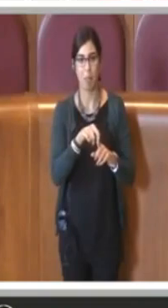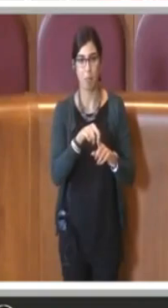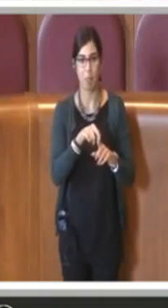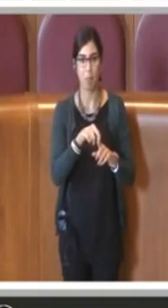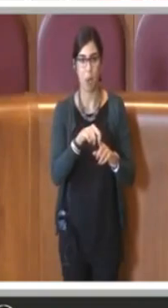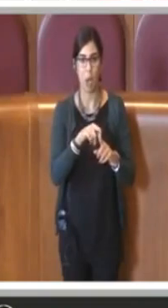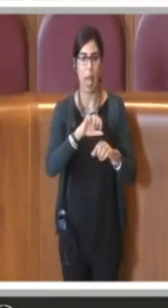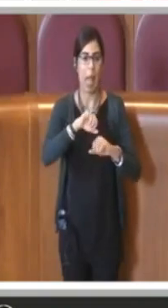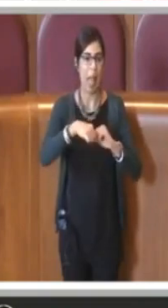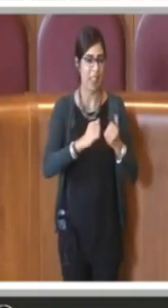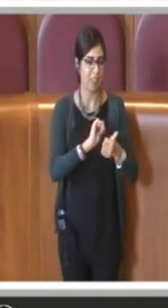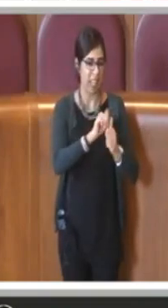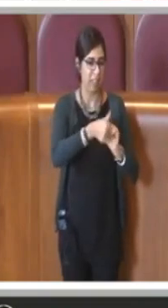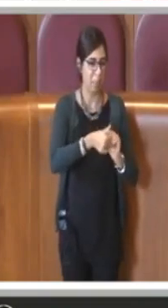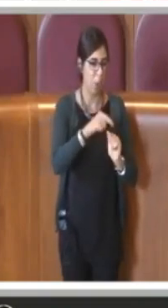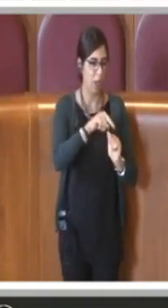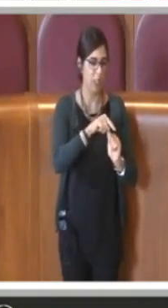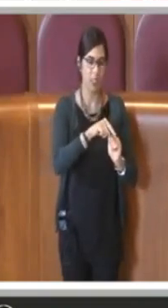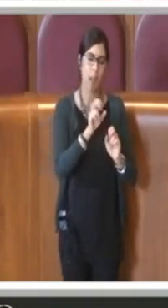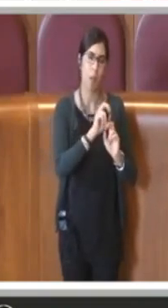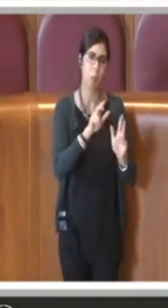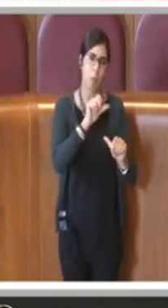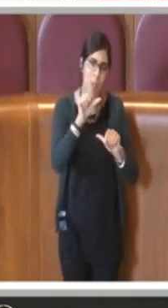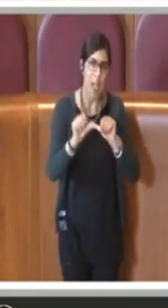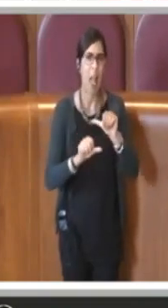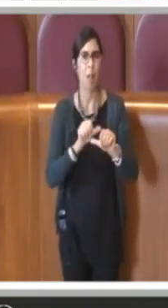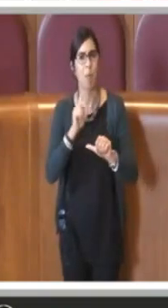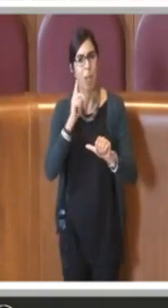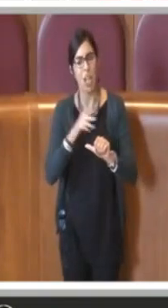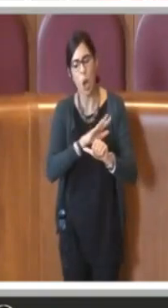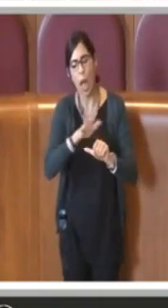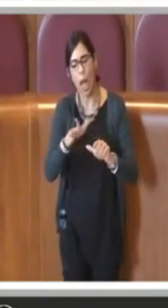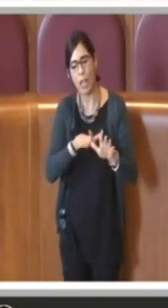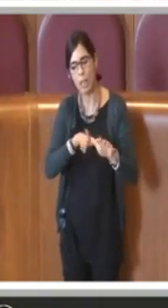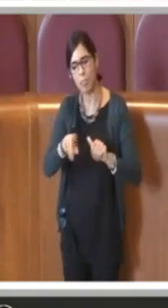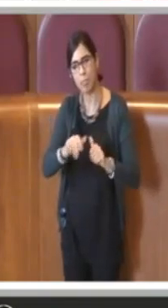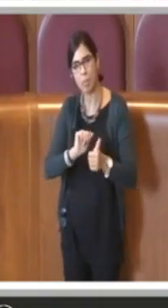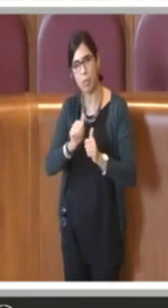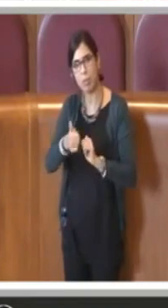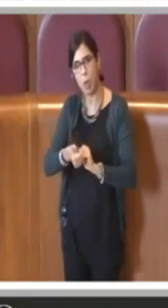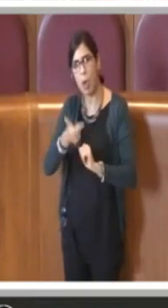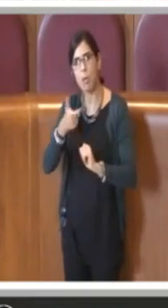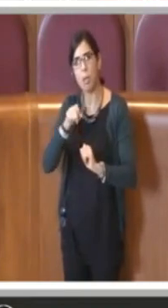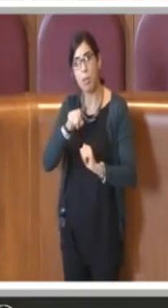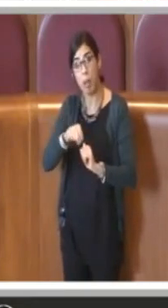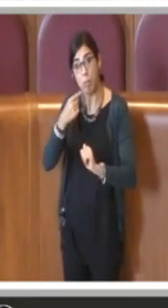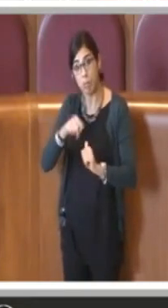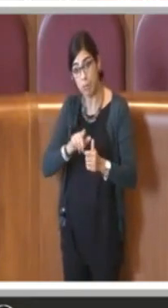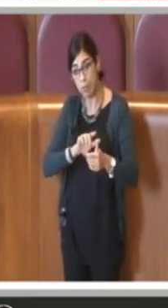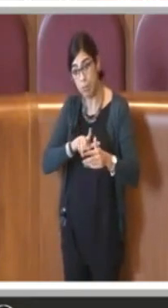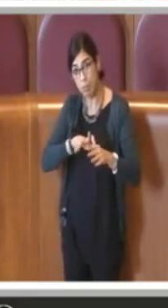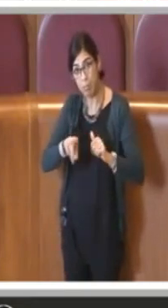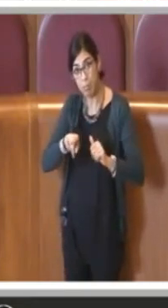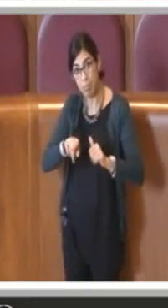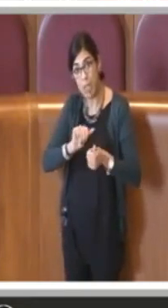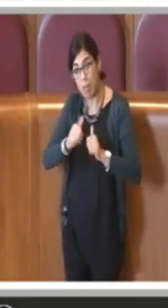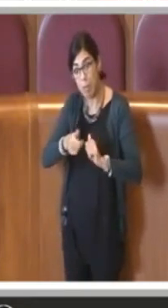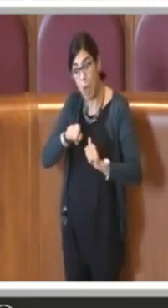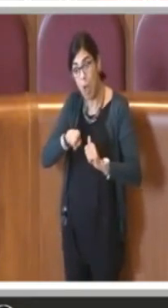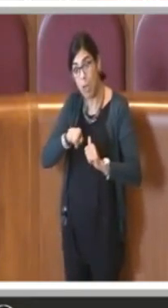sportive delle altre che hanno meno problemi per quanto riguarda appunto il distanziamento sociale, gli sport